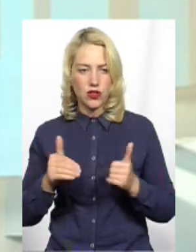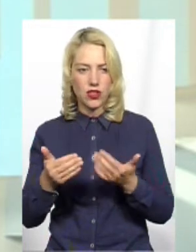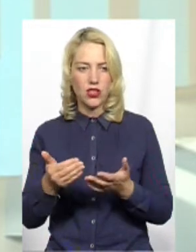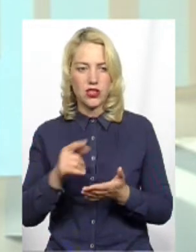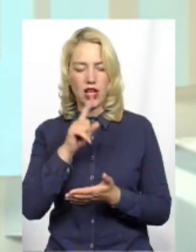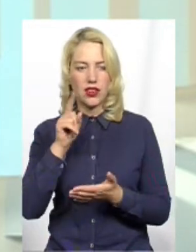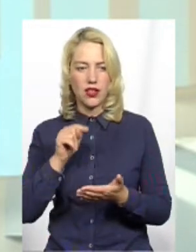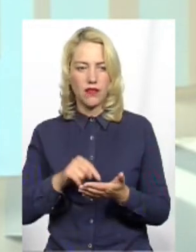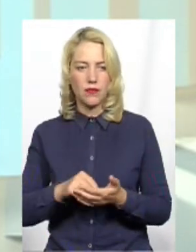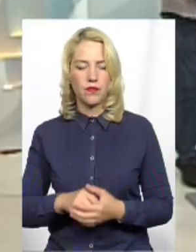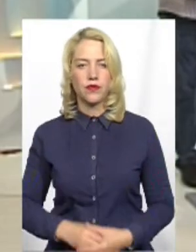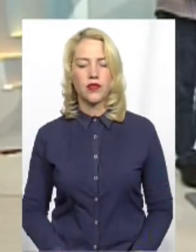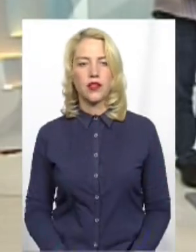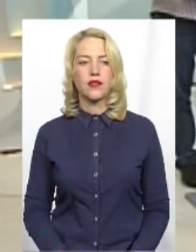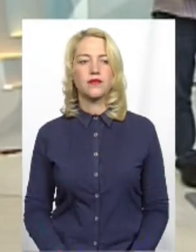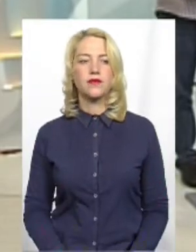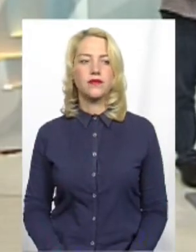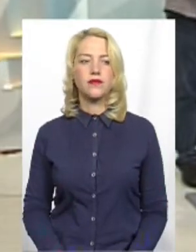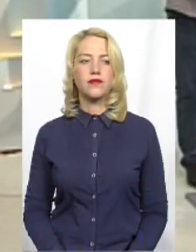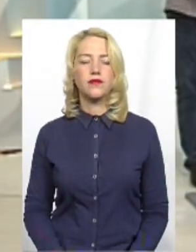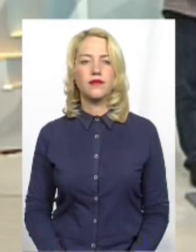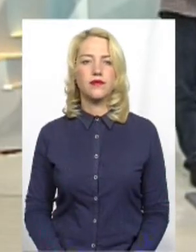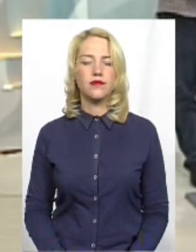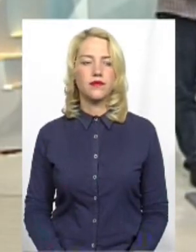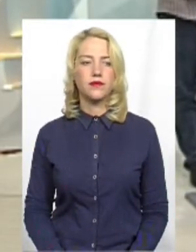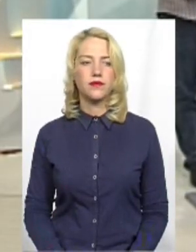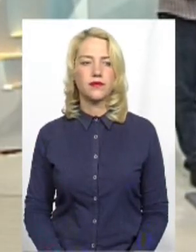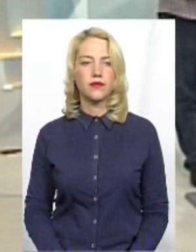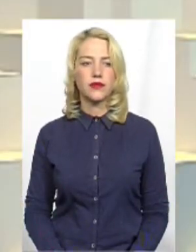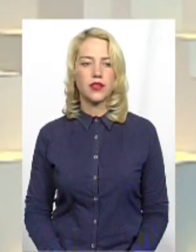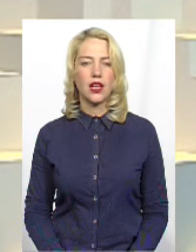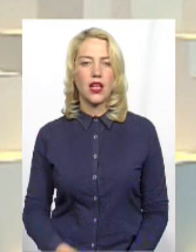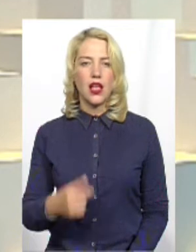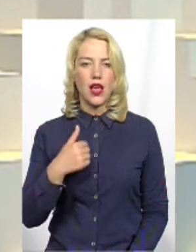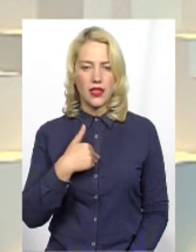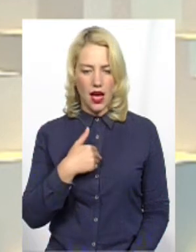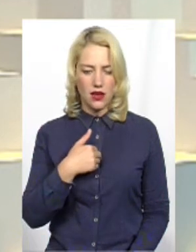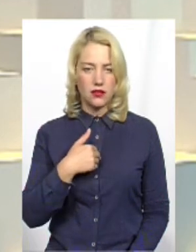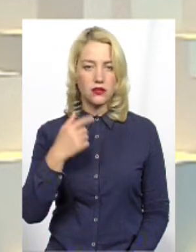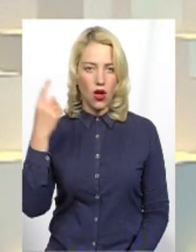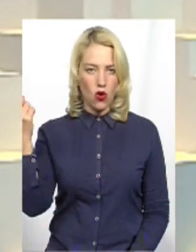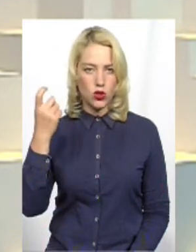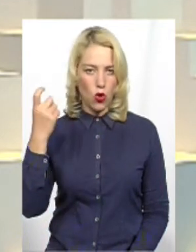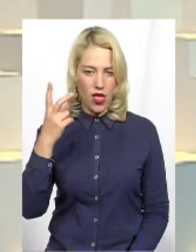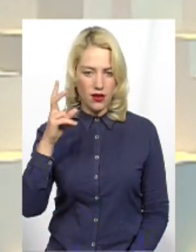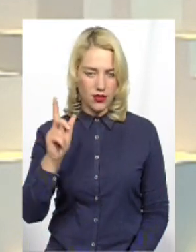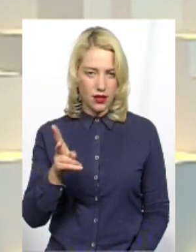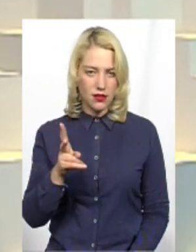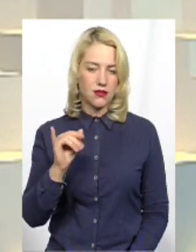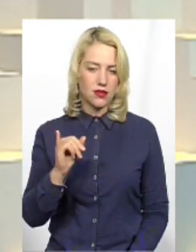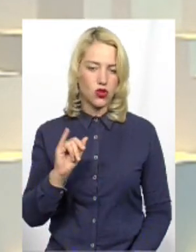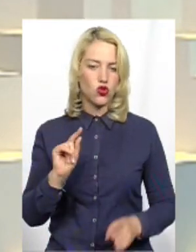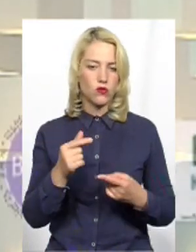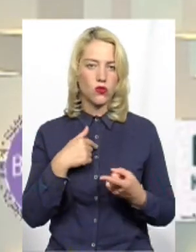Пане Борисе, півтори хвилини у вас Півтори хвилини? Добре Я господарник, і чому я змінив,